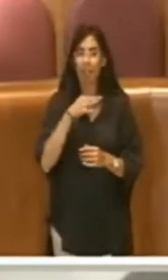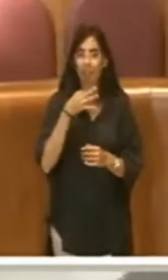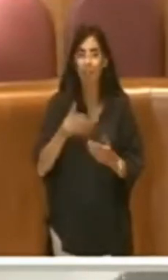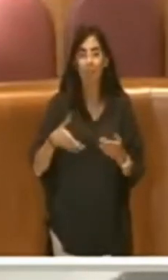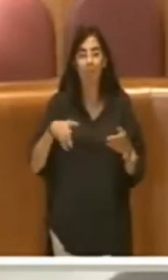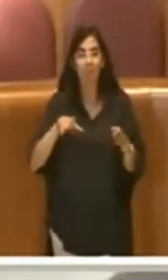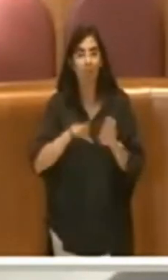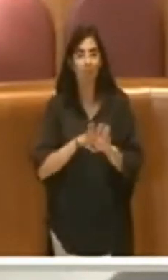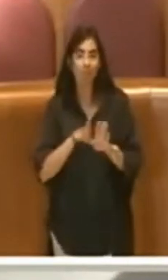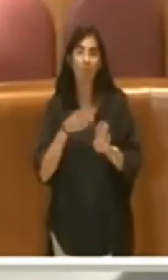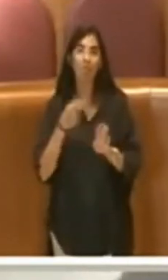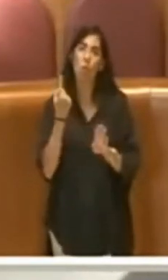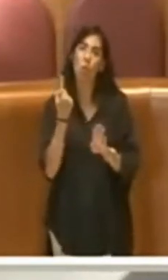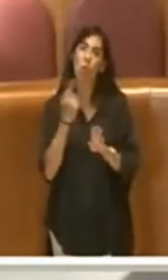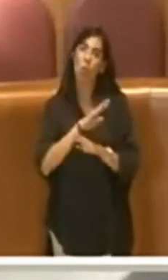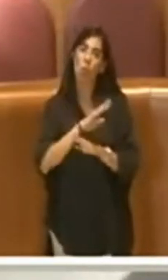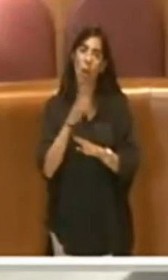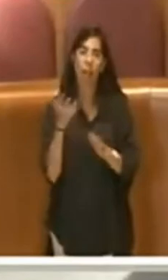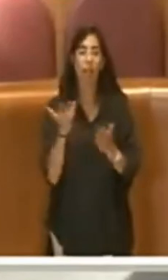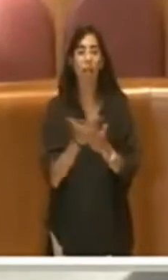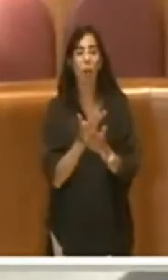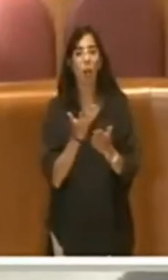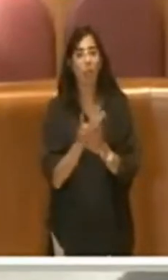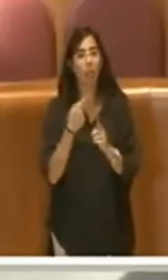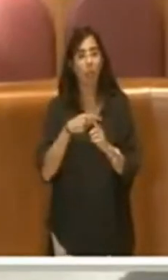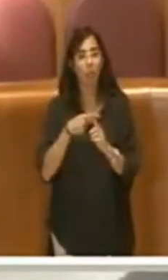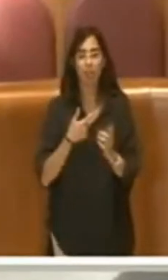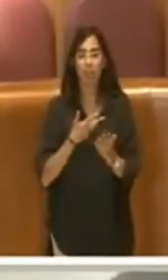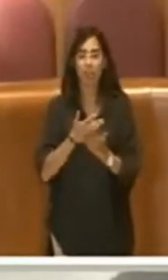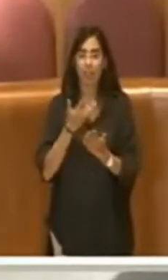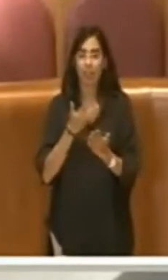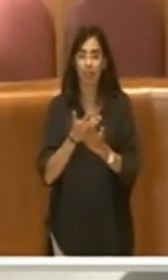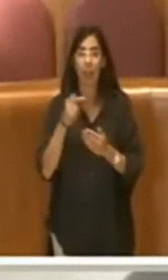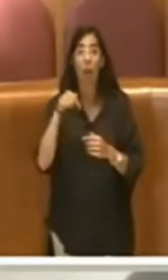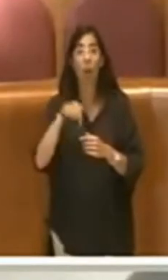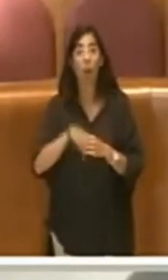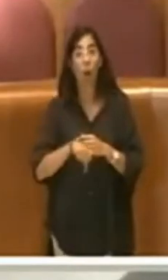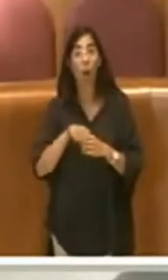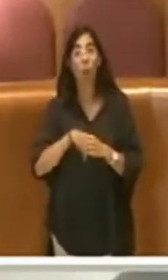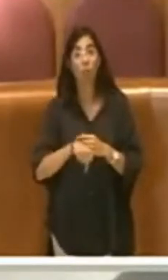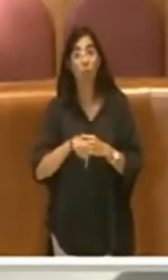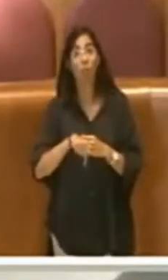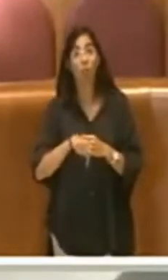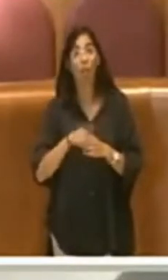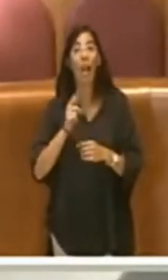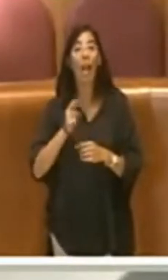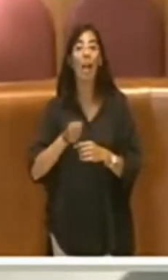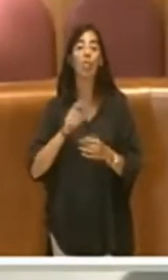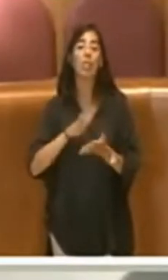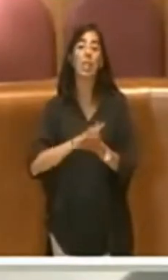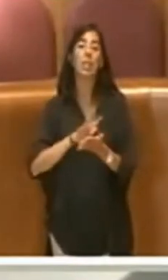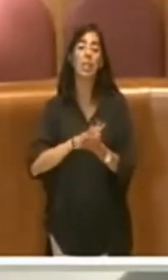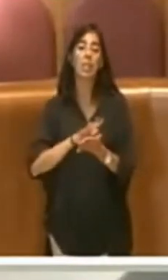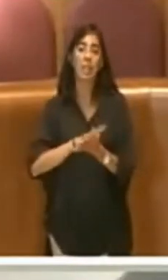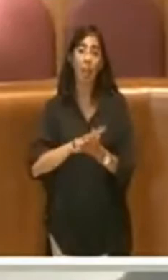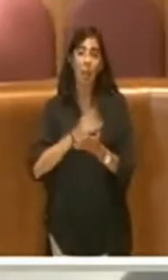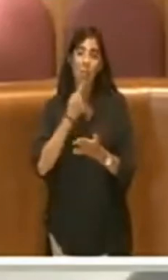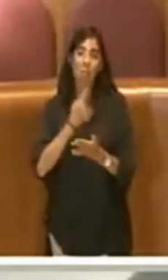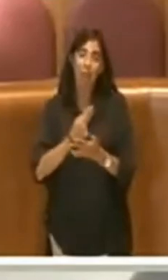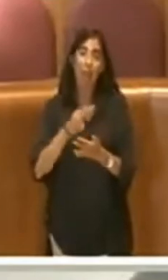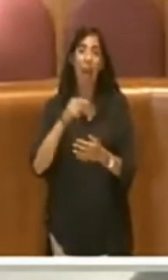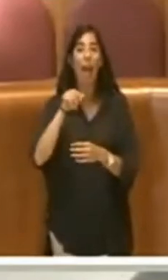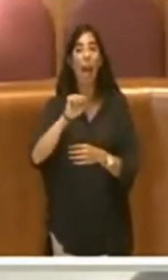con un'ulteriore notizia positiva. Oggi è uscita l'agenzia di stampa che ATAC per il secondo anno